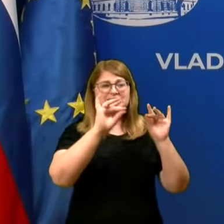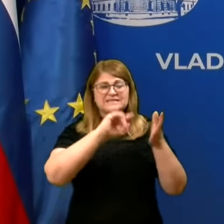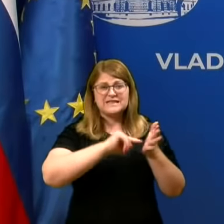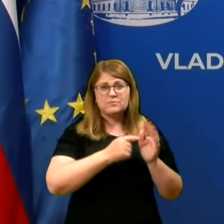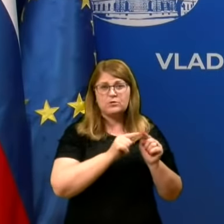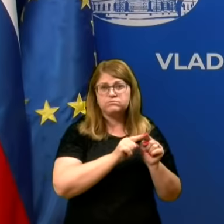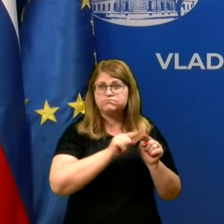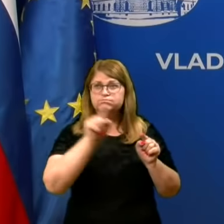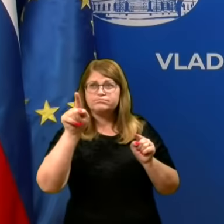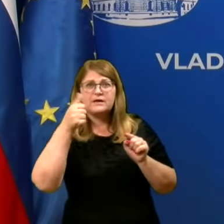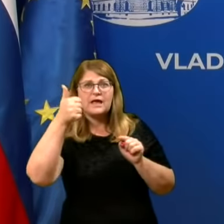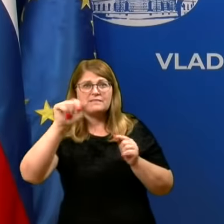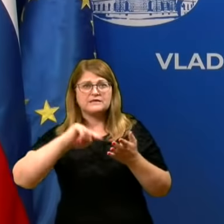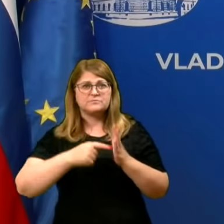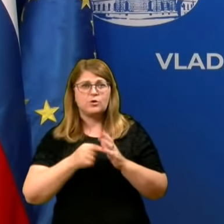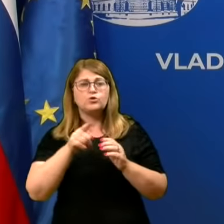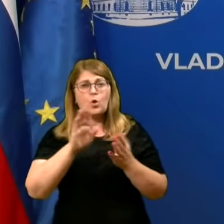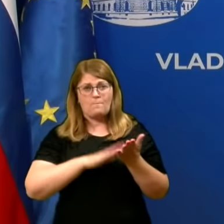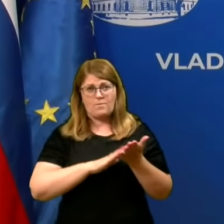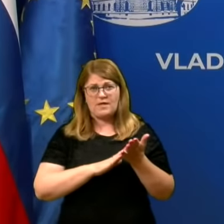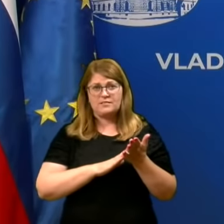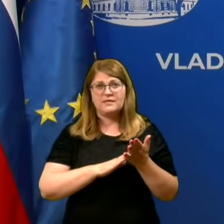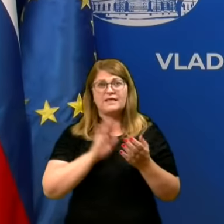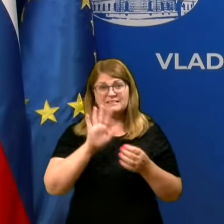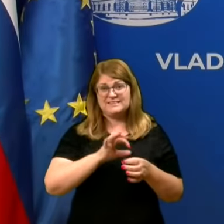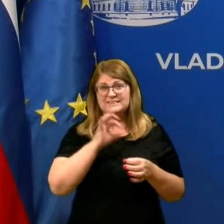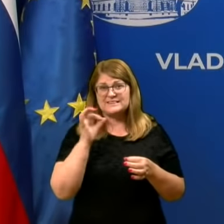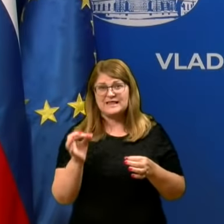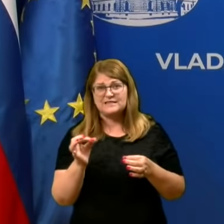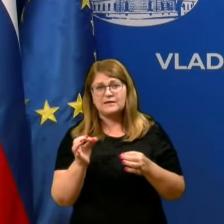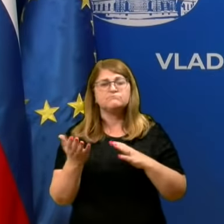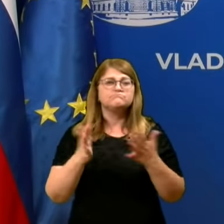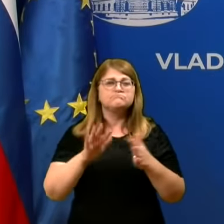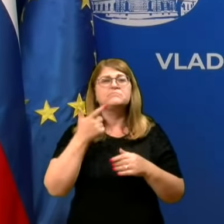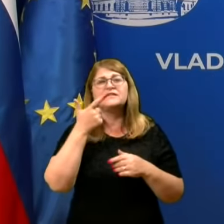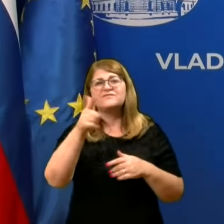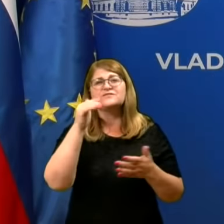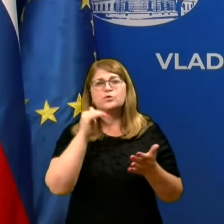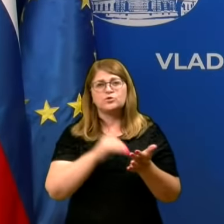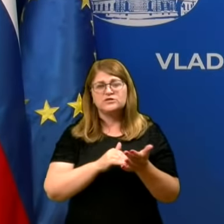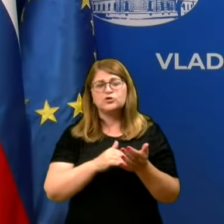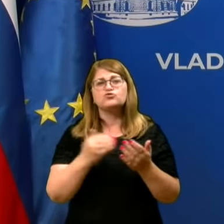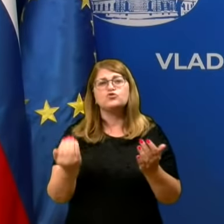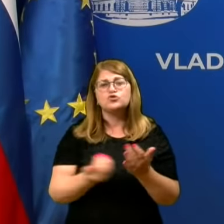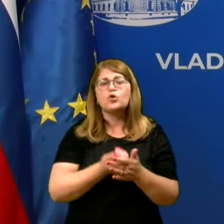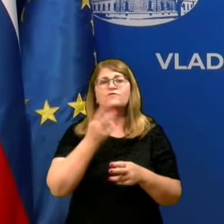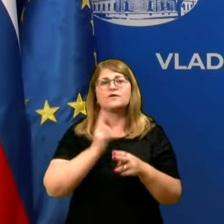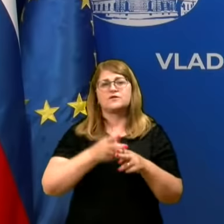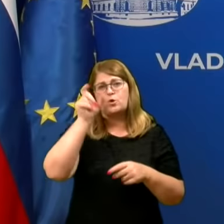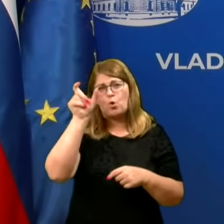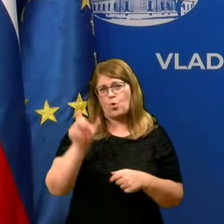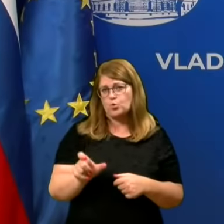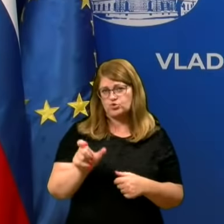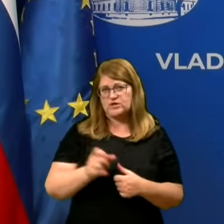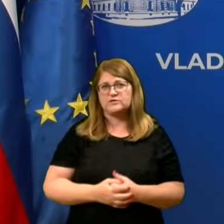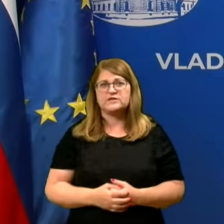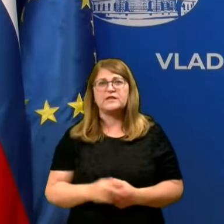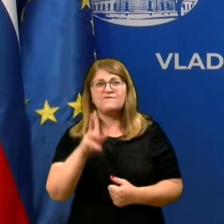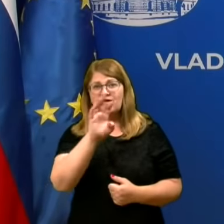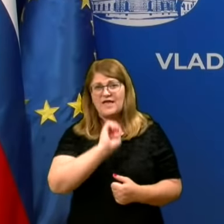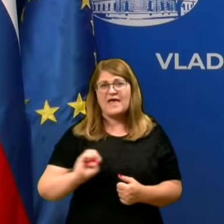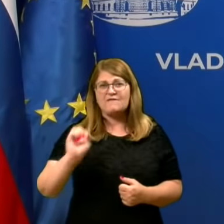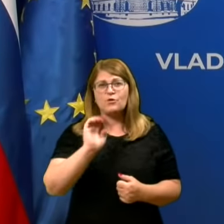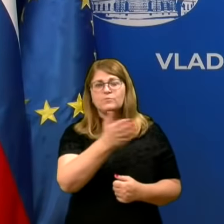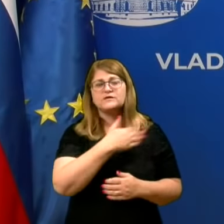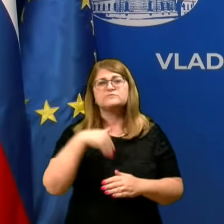na 11 milijonov. To pomeni, da imamo na dan prednotno približno 200 tisoč primirov COVID-a v svetu. V Evropi smo